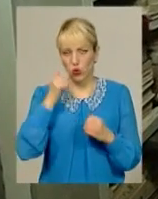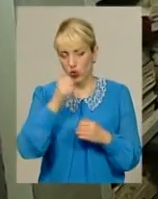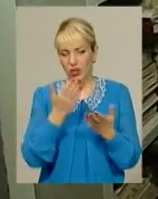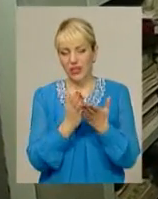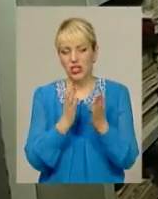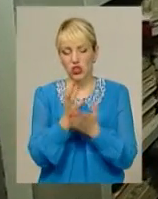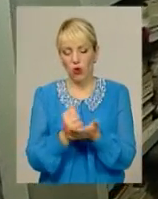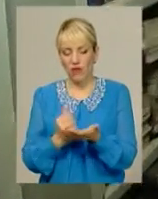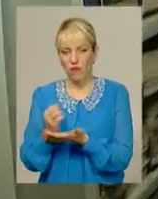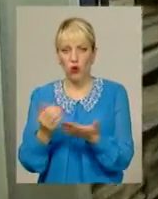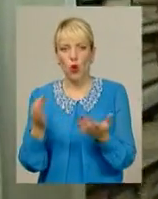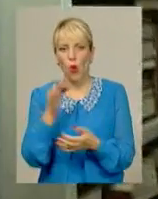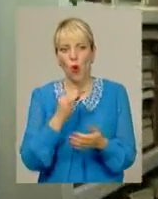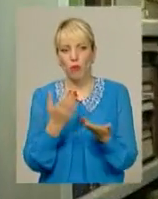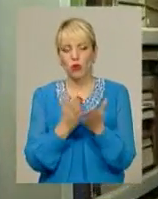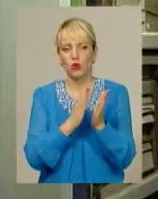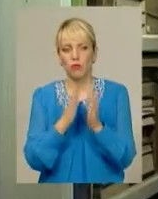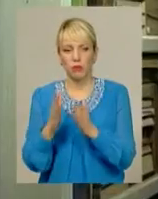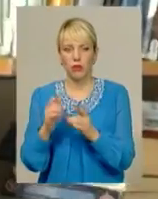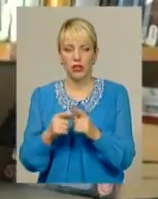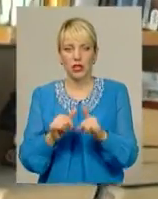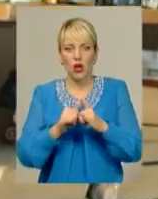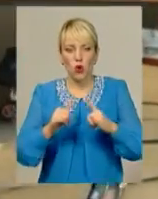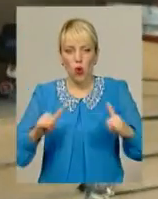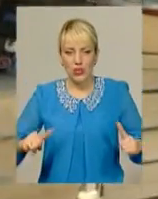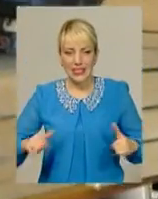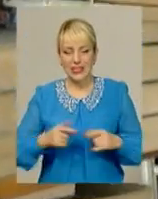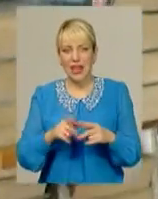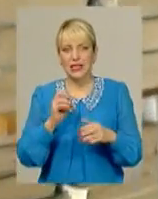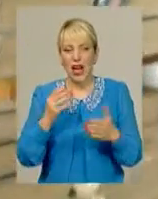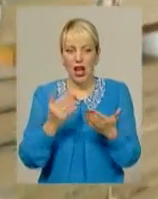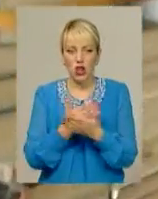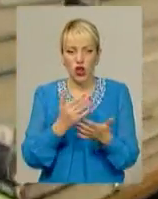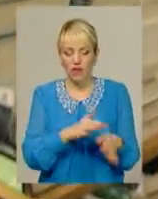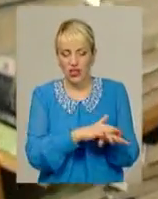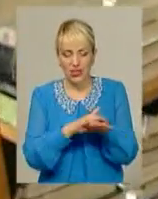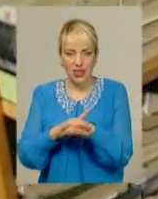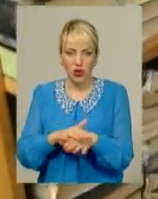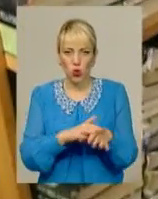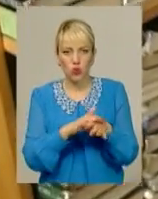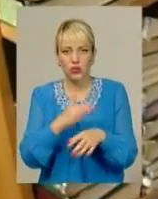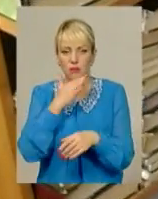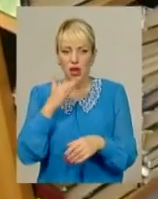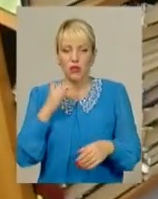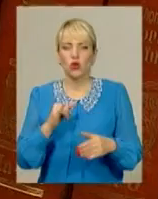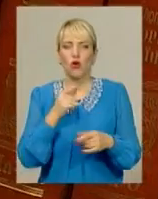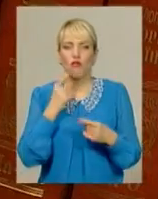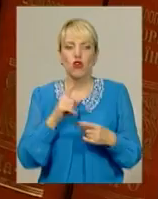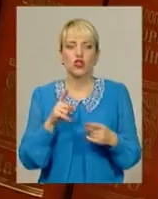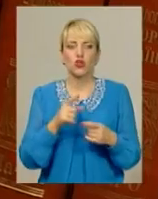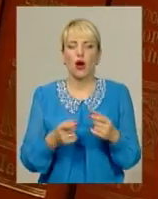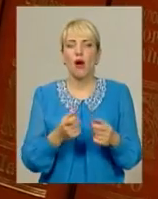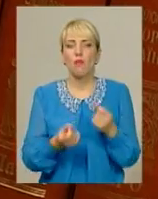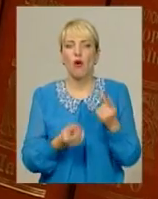обласної наукової бібліотеки імені Островського розростається. Поза як нових надходжень тут чимало. А ще запевняє, попри